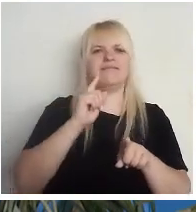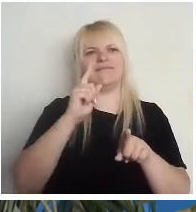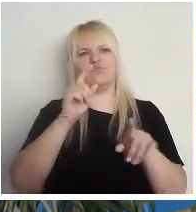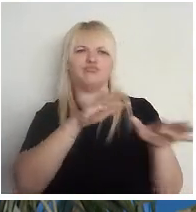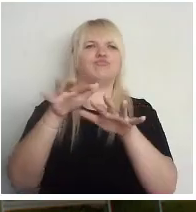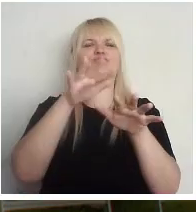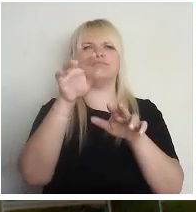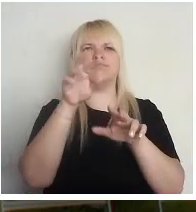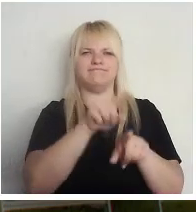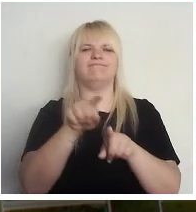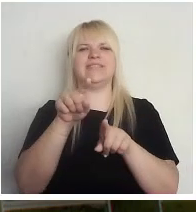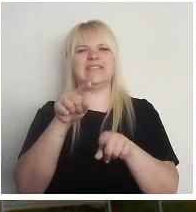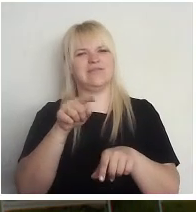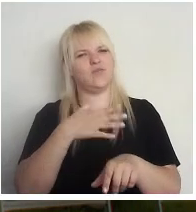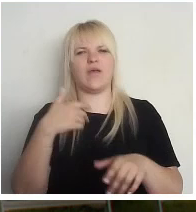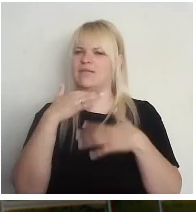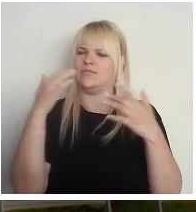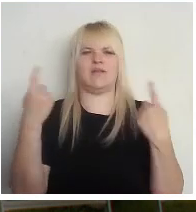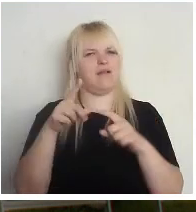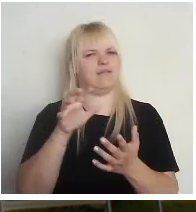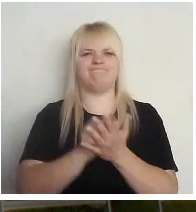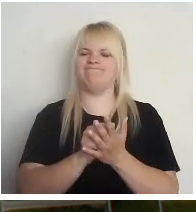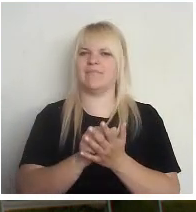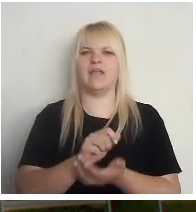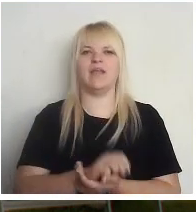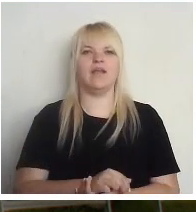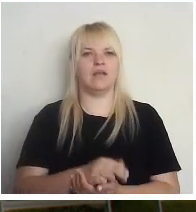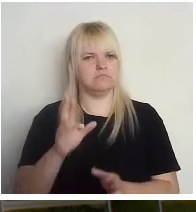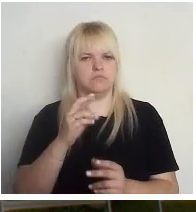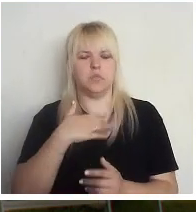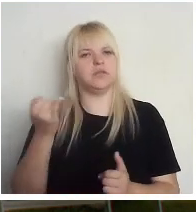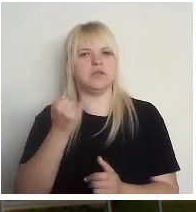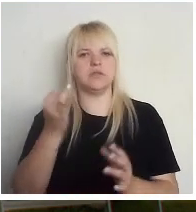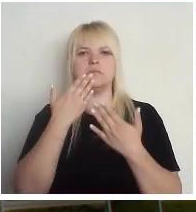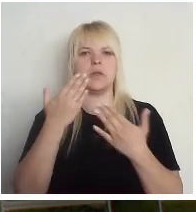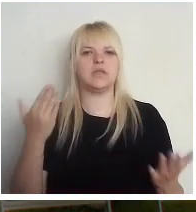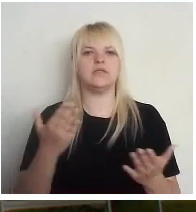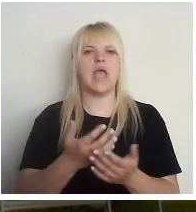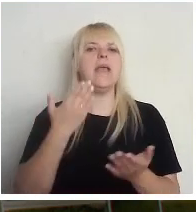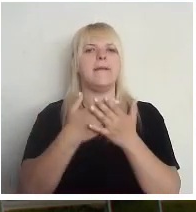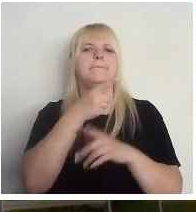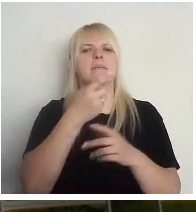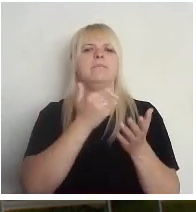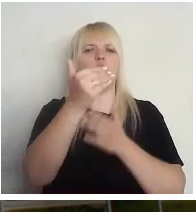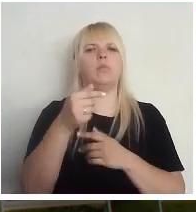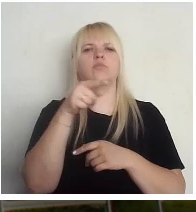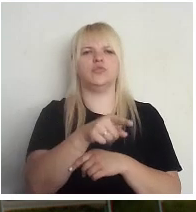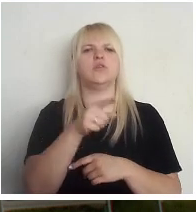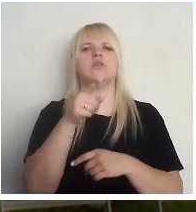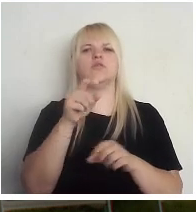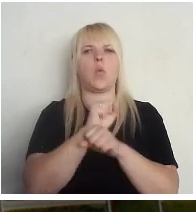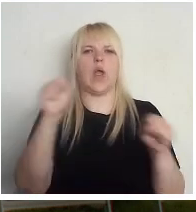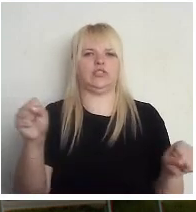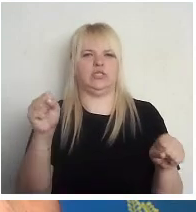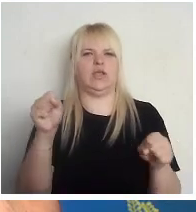nu, tāt, jā, es jau te aizņemu daudz laika, Nē, nē, ļoti interesanti. Paldies, paldies. Un, ja mēs turpinām šo par to, mēs pieskāramies tam drošības